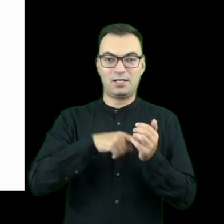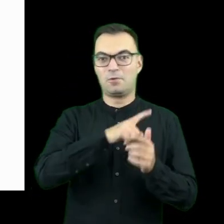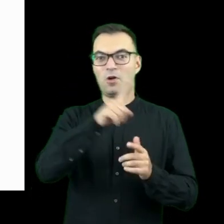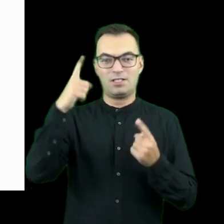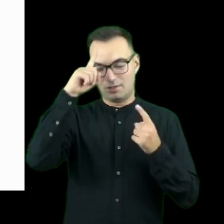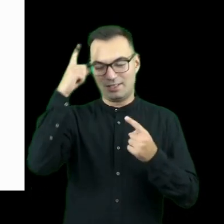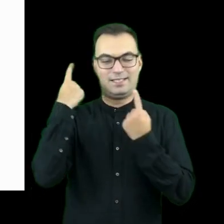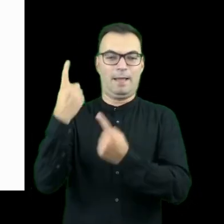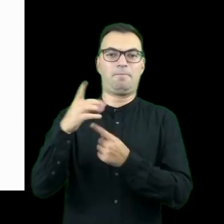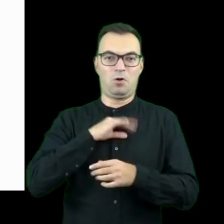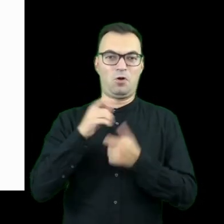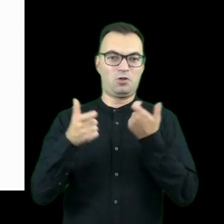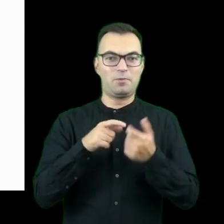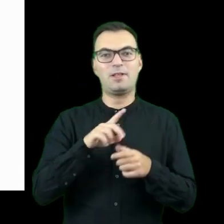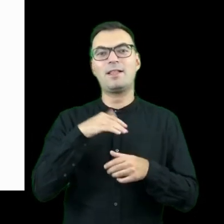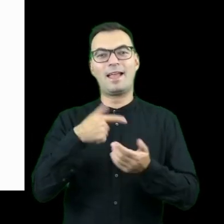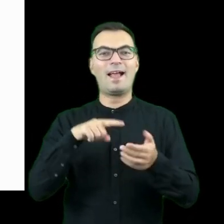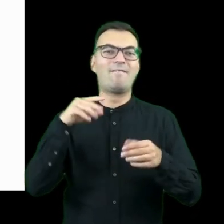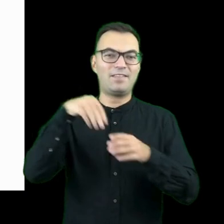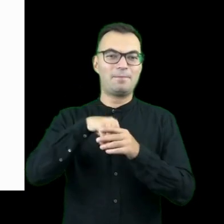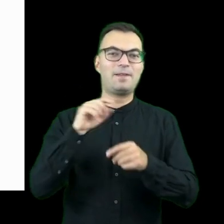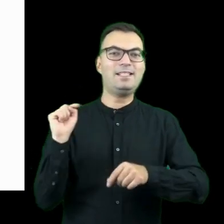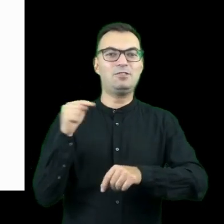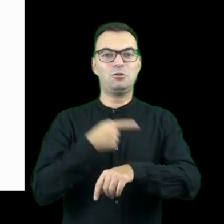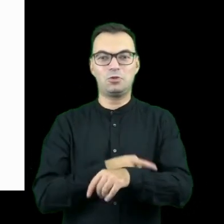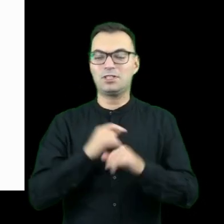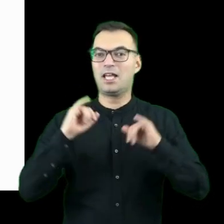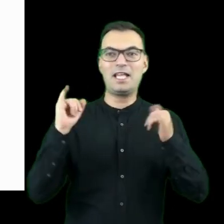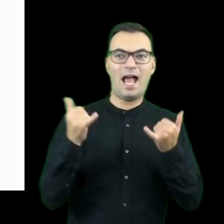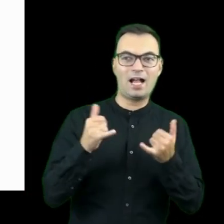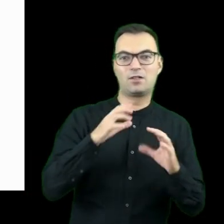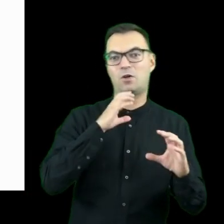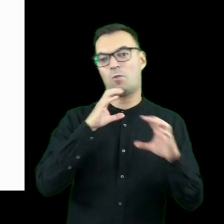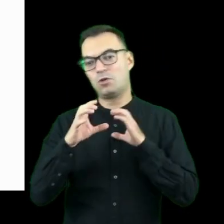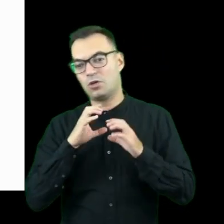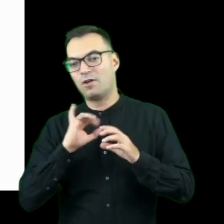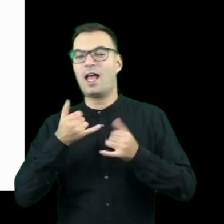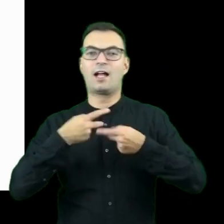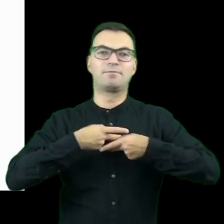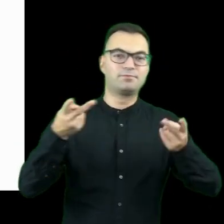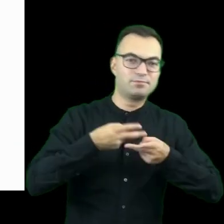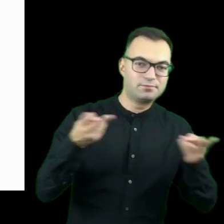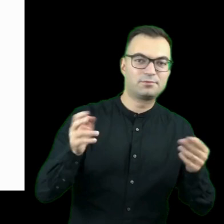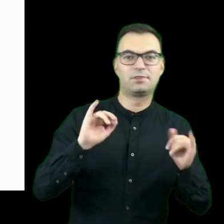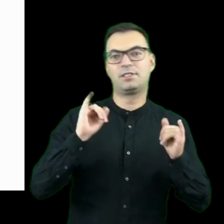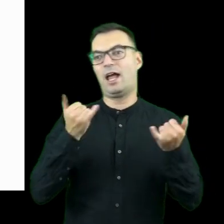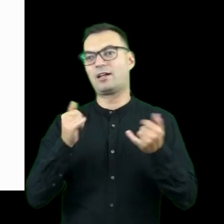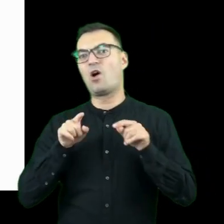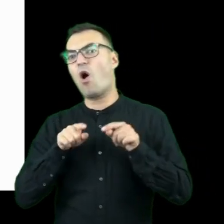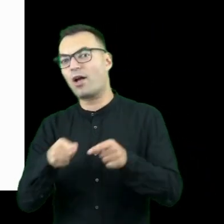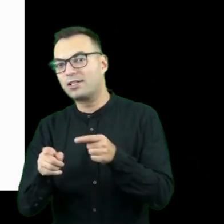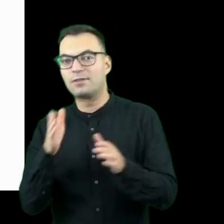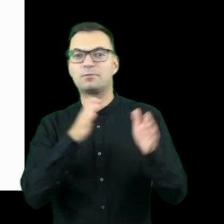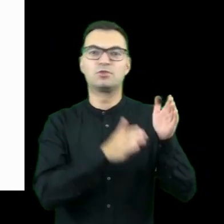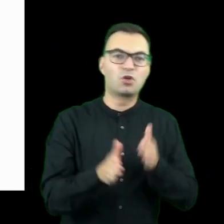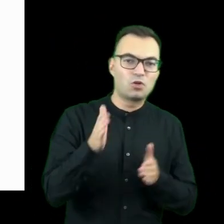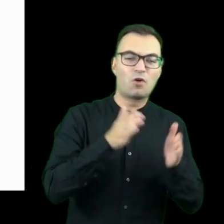organizację takiego tygodnia z instrukcjami tego, w jaki sposób podejść do komunikacji tego, w jaki sposób podejść do